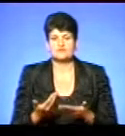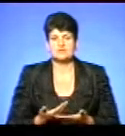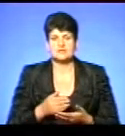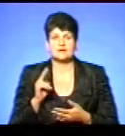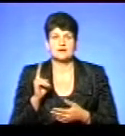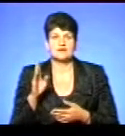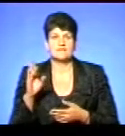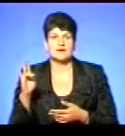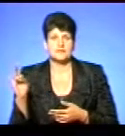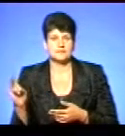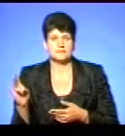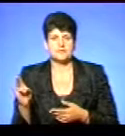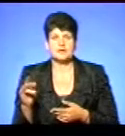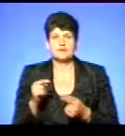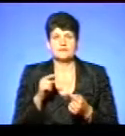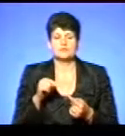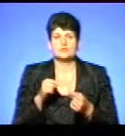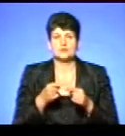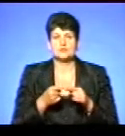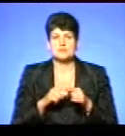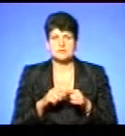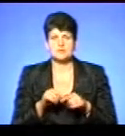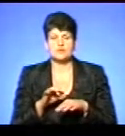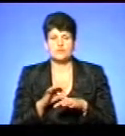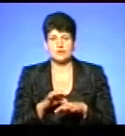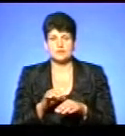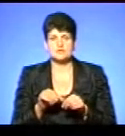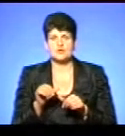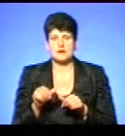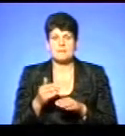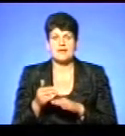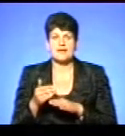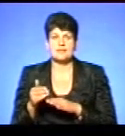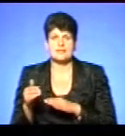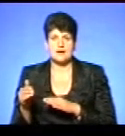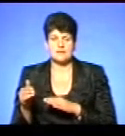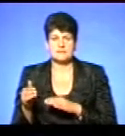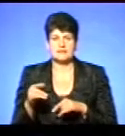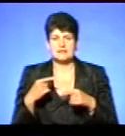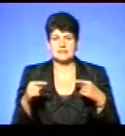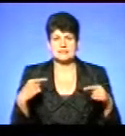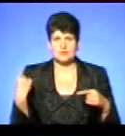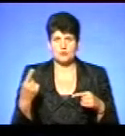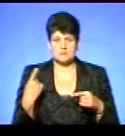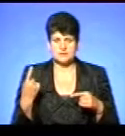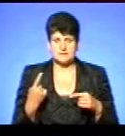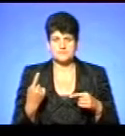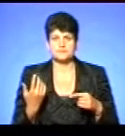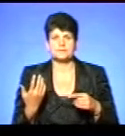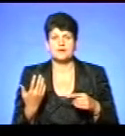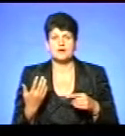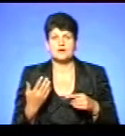«Руху України». Відповідно, це проходять ще деякі етапи в різних областях. Саме Янпіль